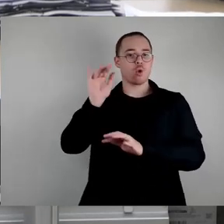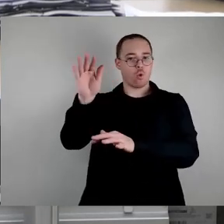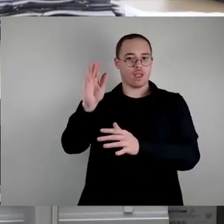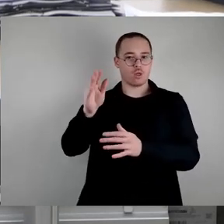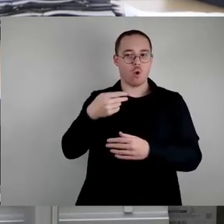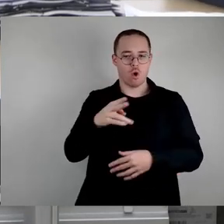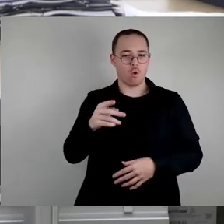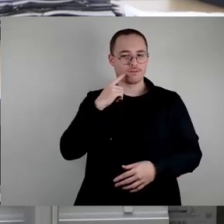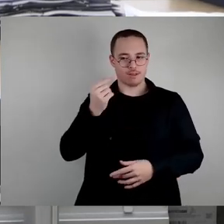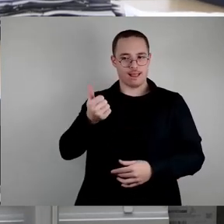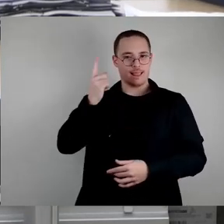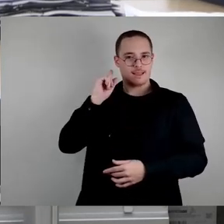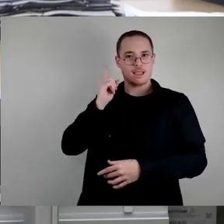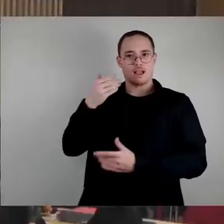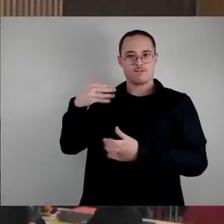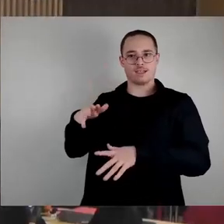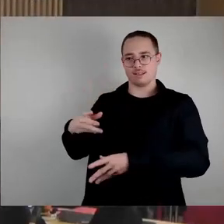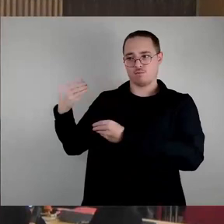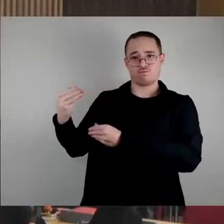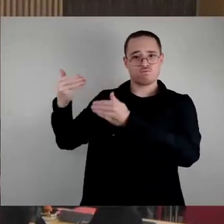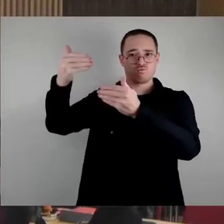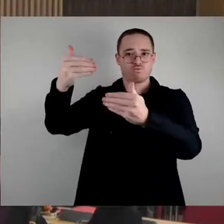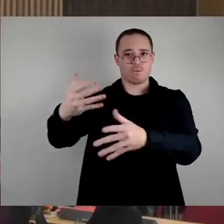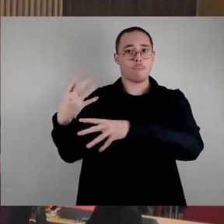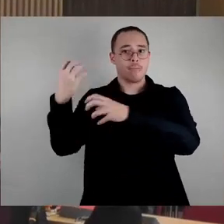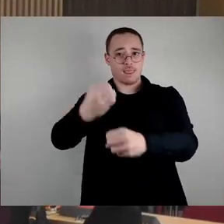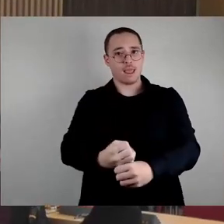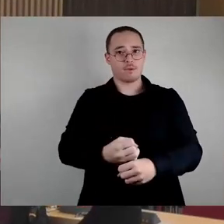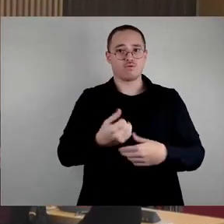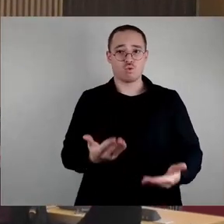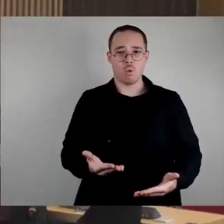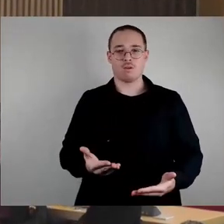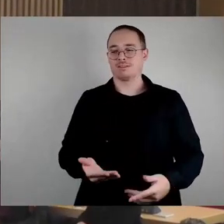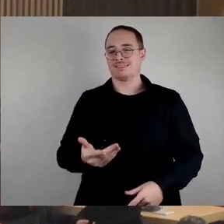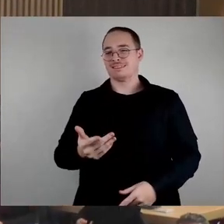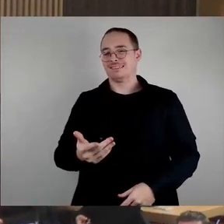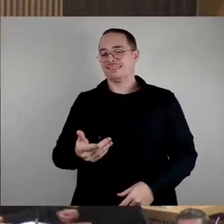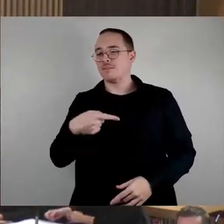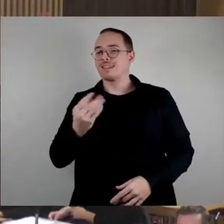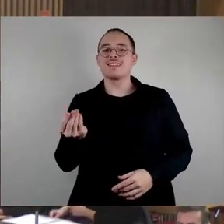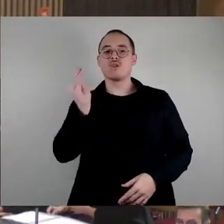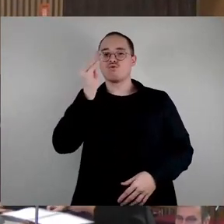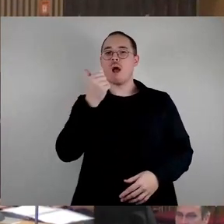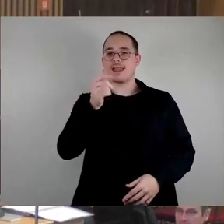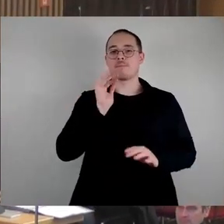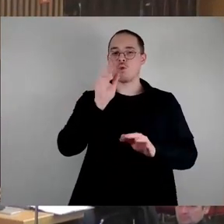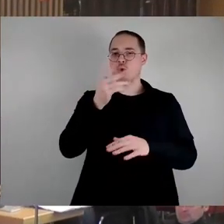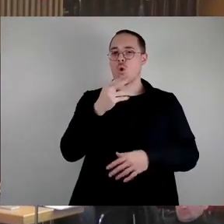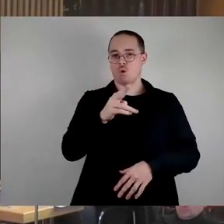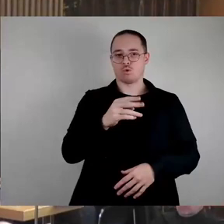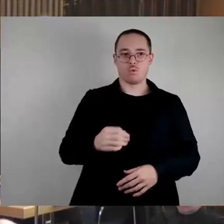2024 benötigt werden und mit der zur Verfügung stellen, auch eine Million, nochmal zusätzlich sozusagen, auch aus dem